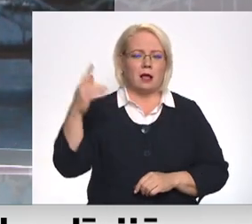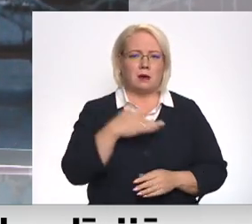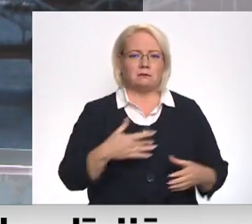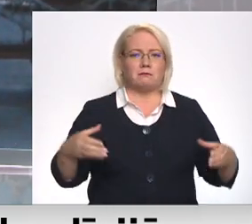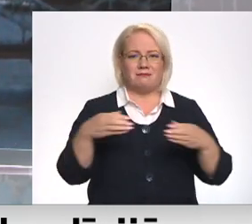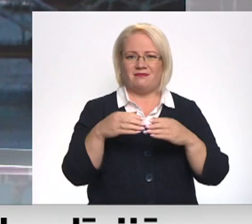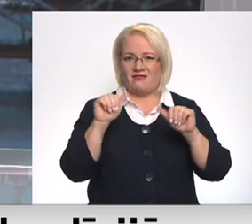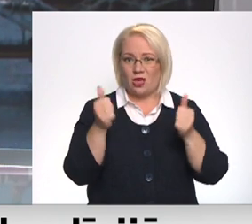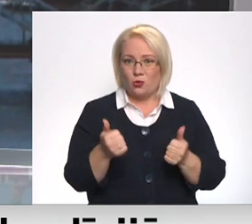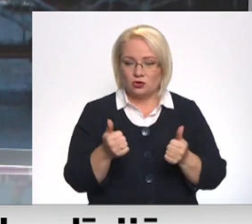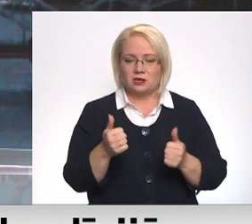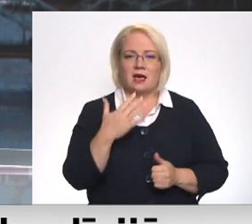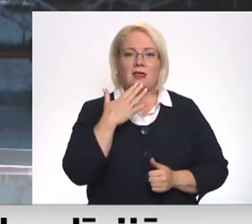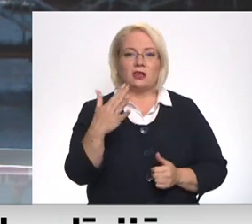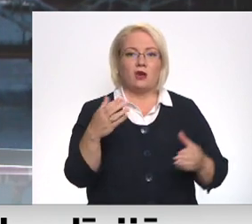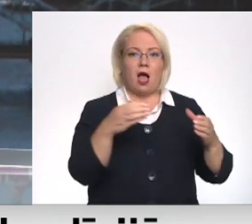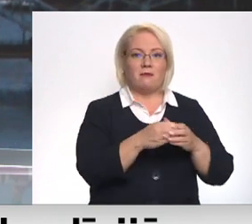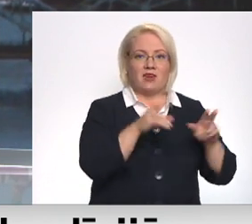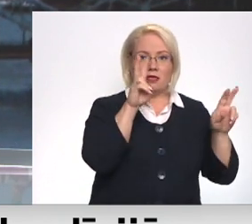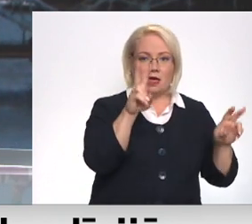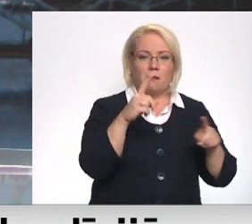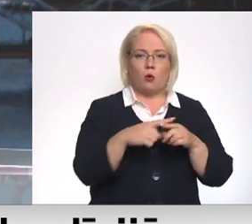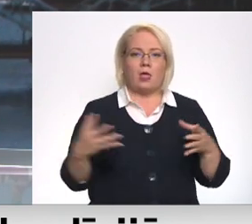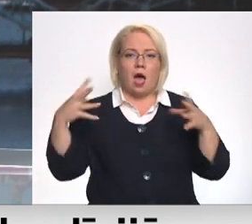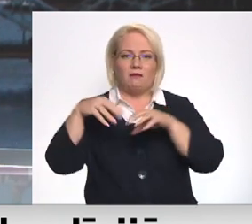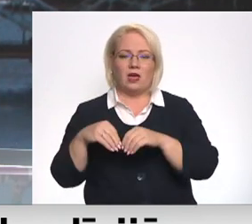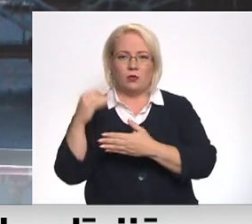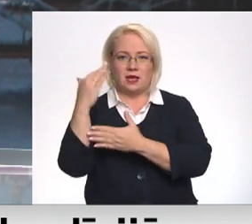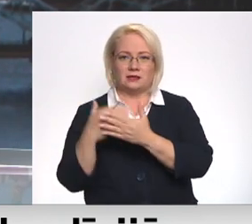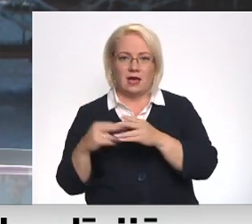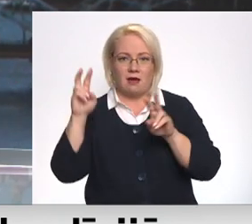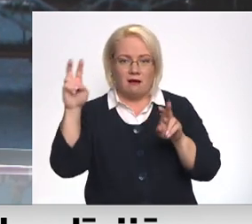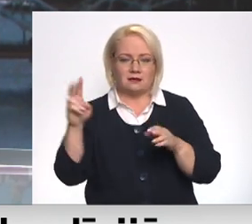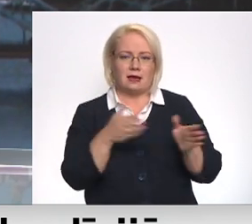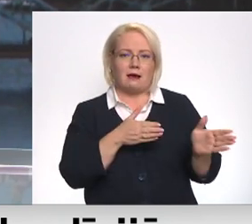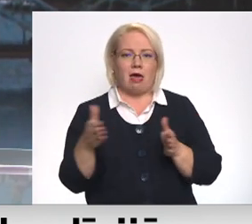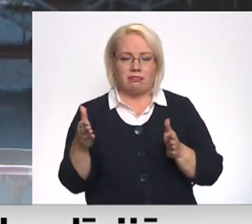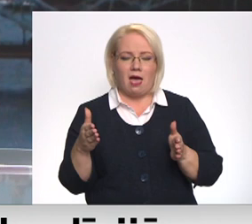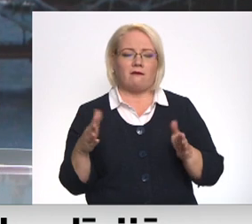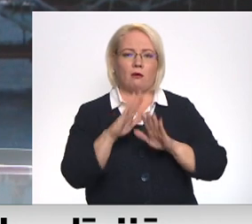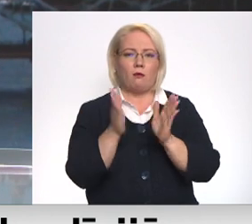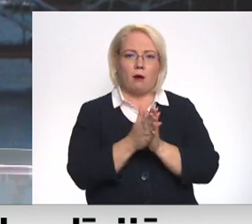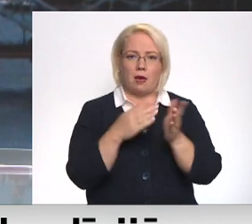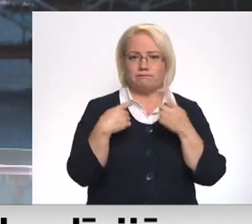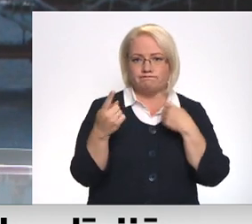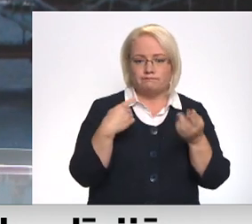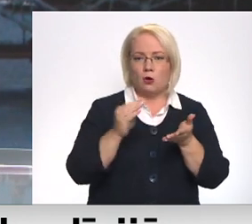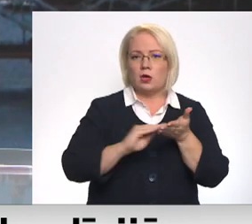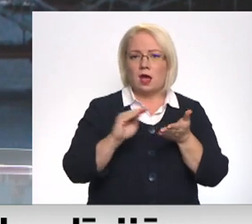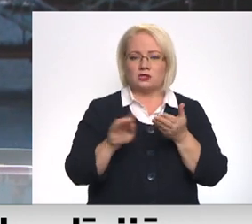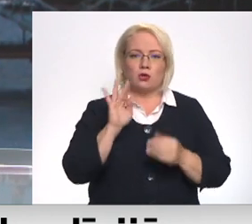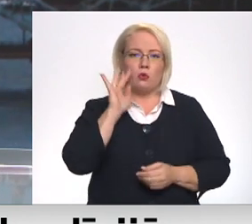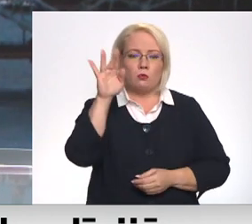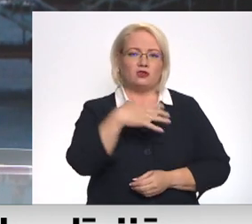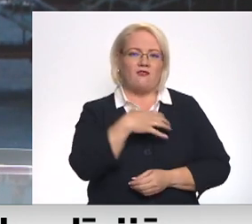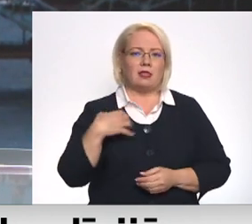veidošanu. Nacionālās apvienības un apvienotās saraksta pārstāvi ir gatavi sēsties pie galda un rakstīt topošās valdības